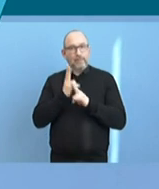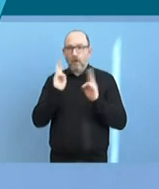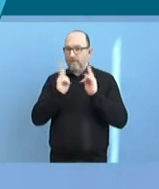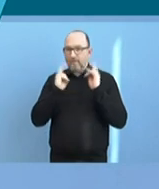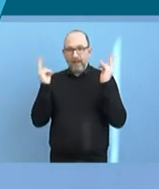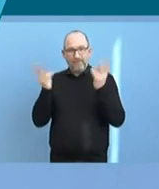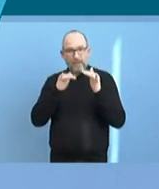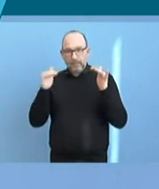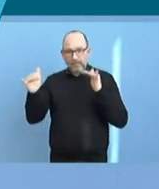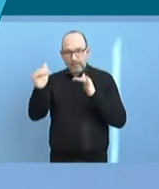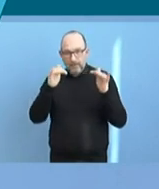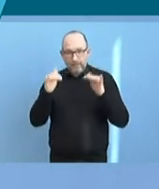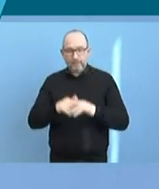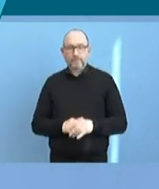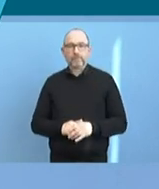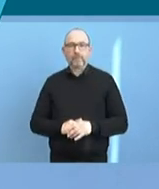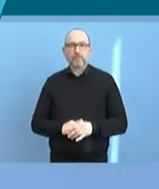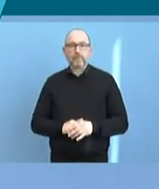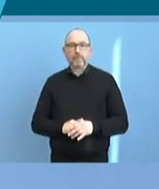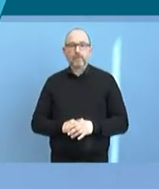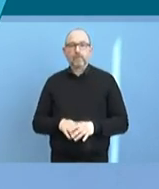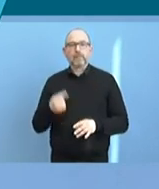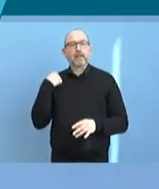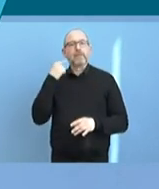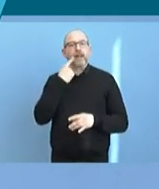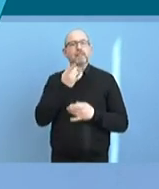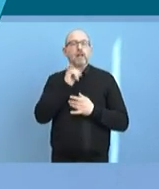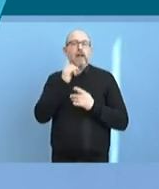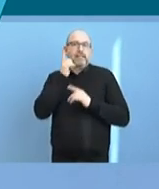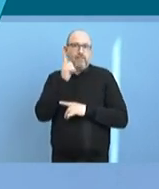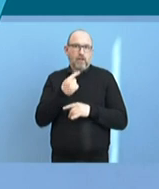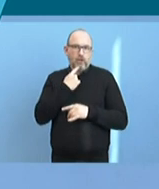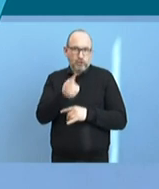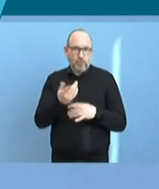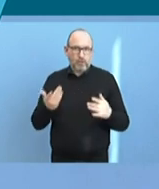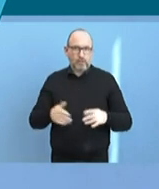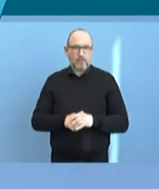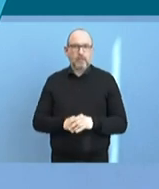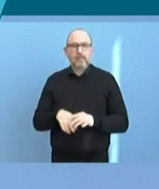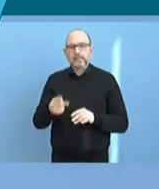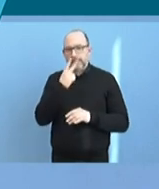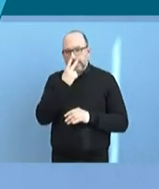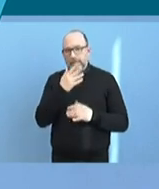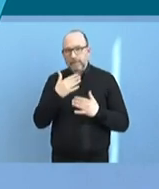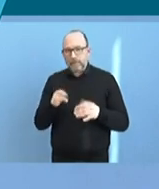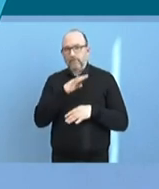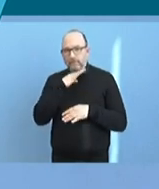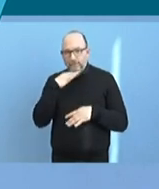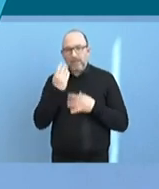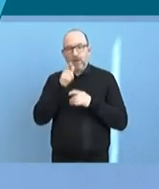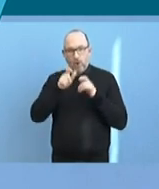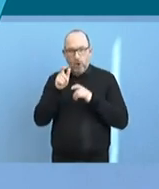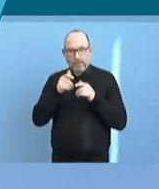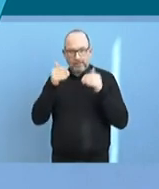haben zu dem Zeitpunkt des Aussprechens der weltweiten Reisewarnung. Sie sehen, wir haben da noch eine Wegstrecke vor uns. Der